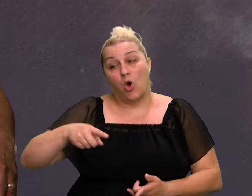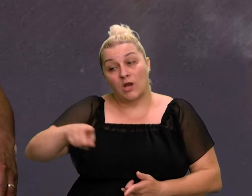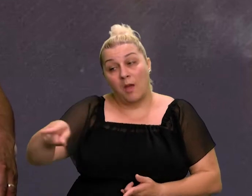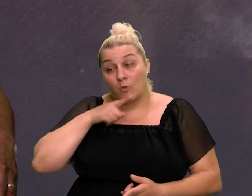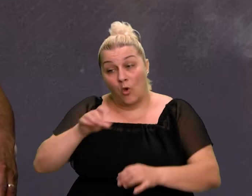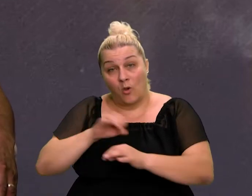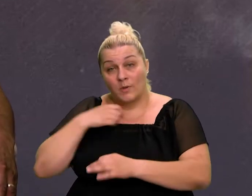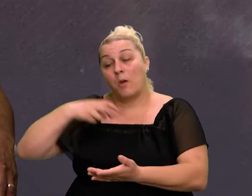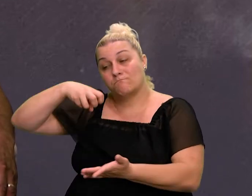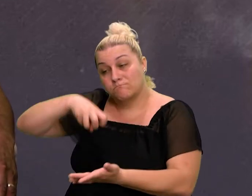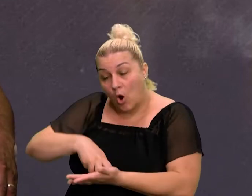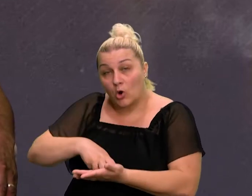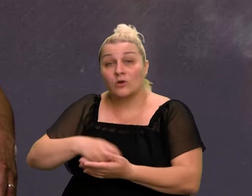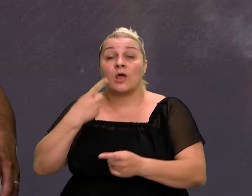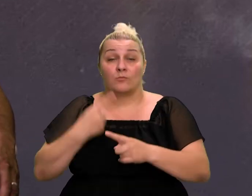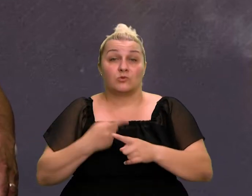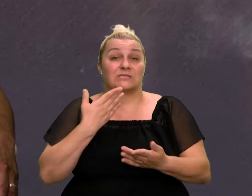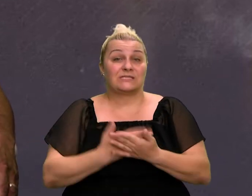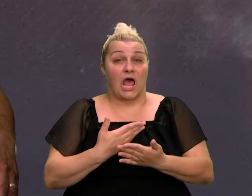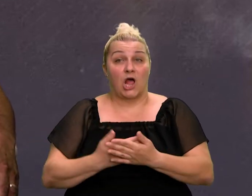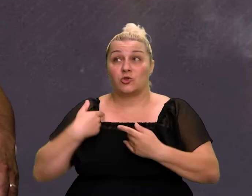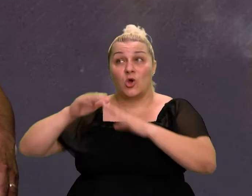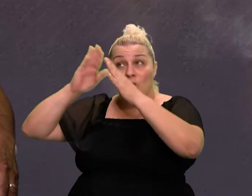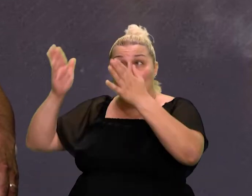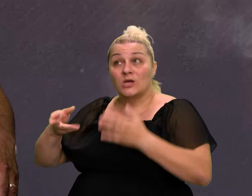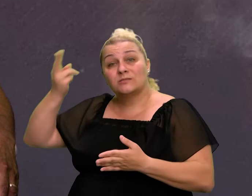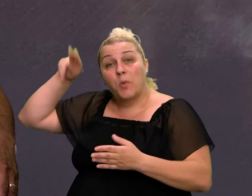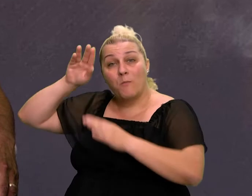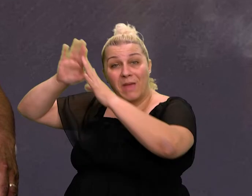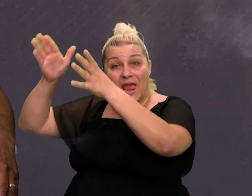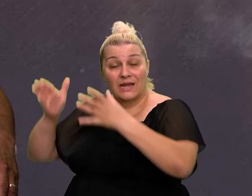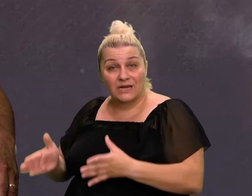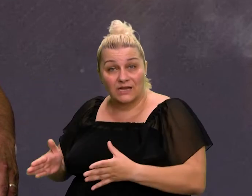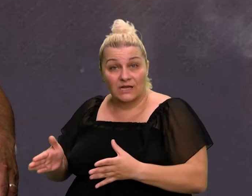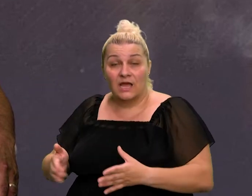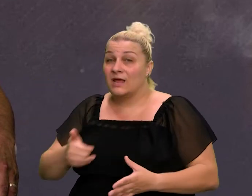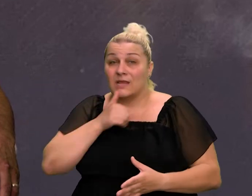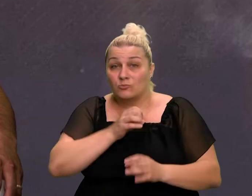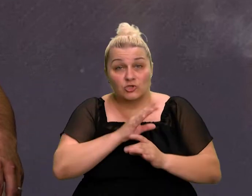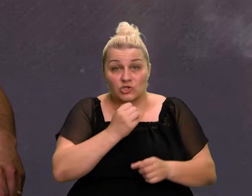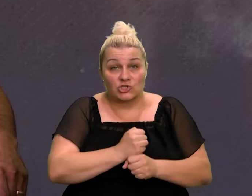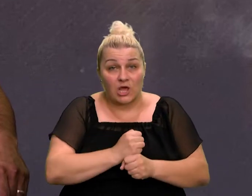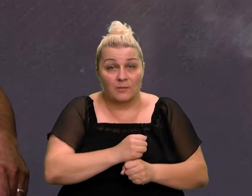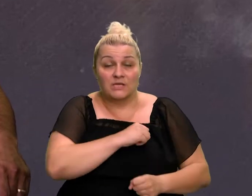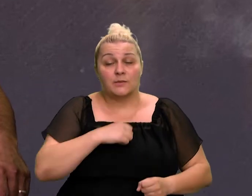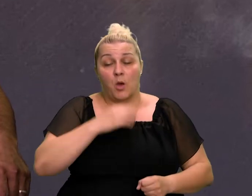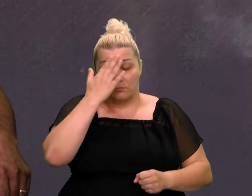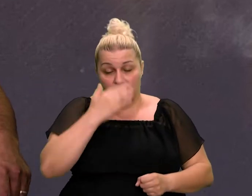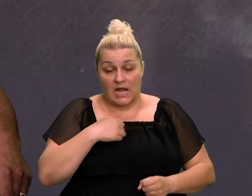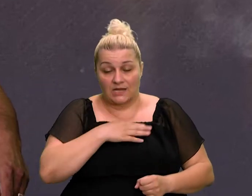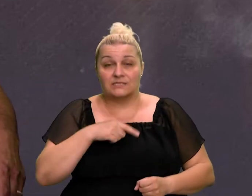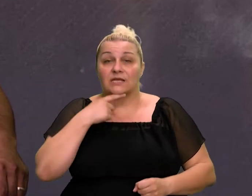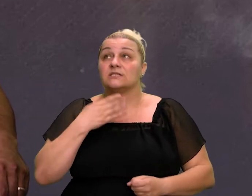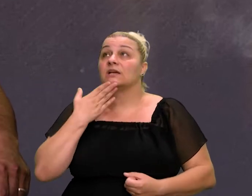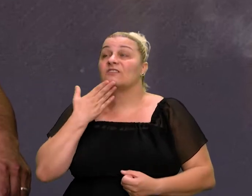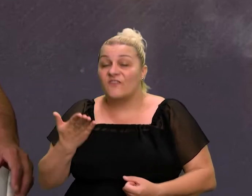i taj spomenik sva obilježi. Znači, ako ništa ne možeš, prikrsti se i reci hvala o tim ljudima, jer